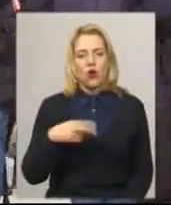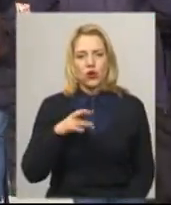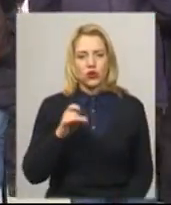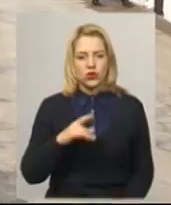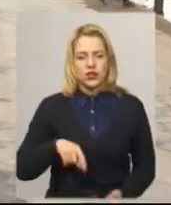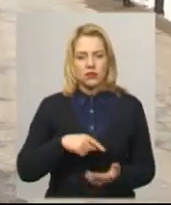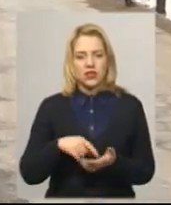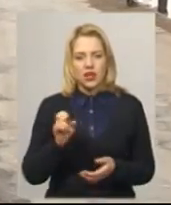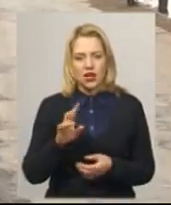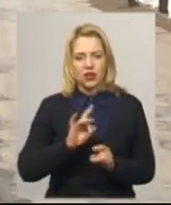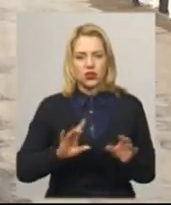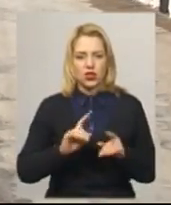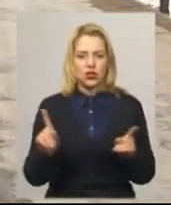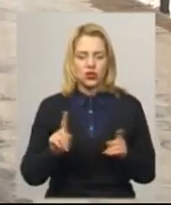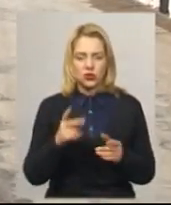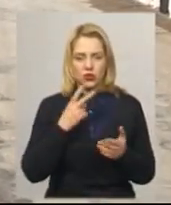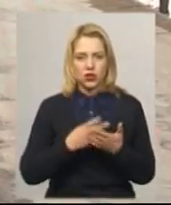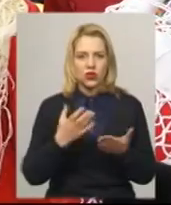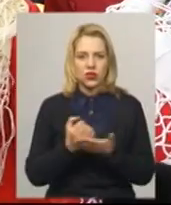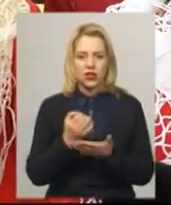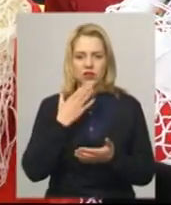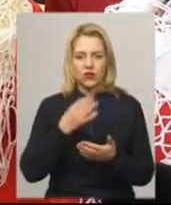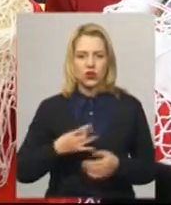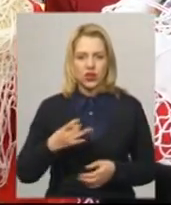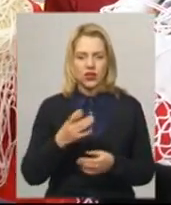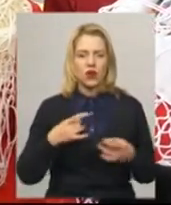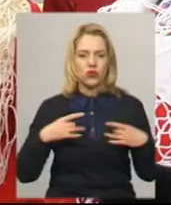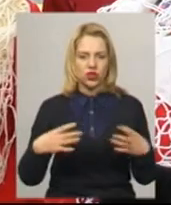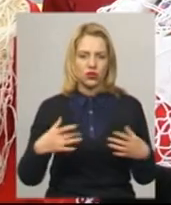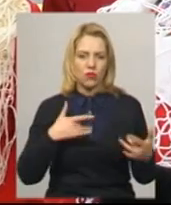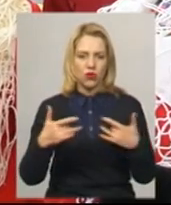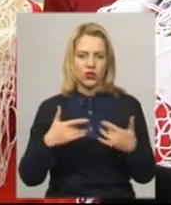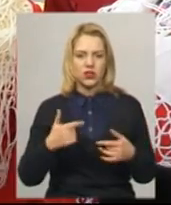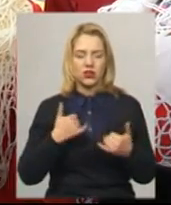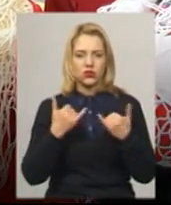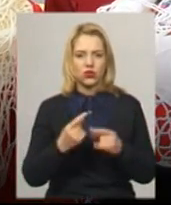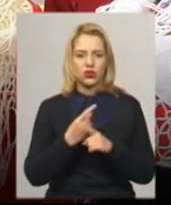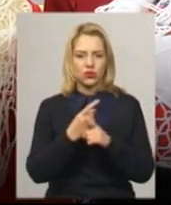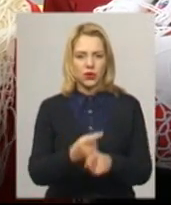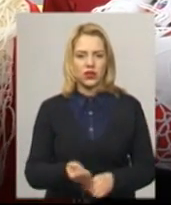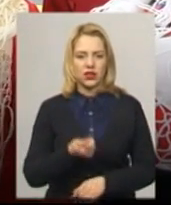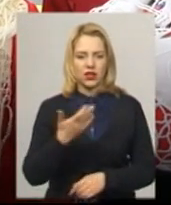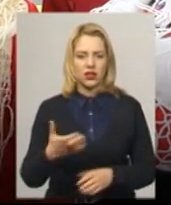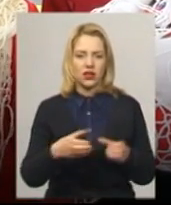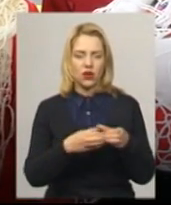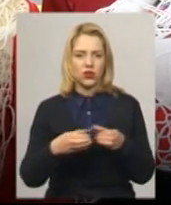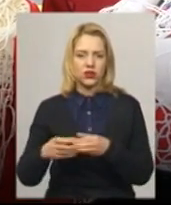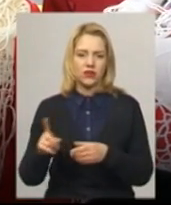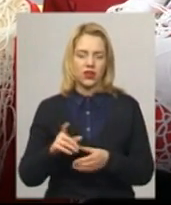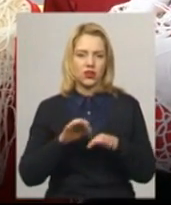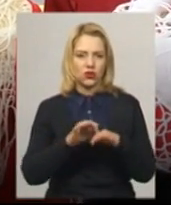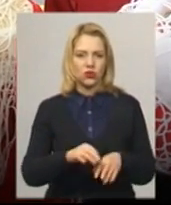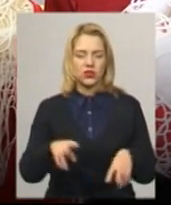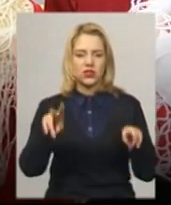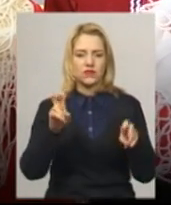Олег Федоров додає, продемонструє досягнення свого району на урочистому концерті. Сьогодні нас супроводжують декілька колективів, які носять звання